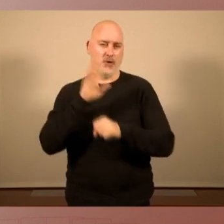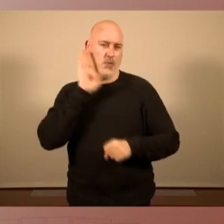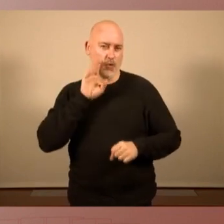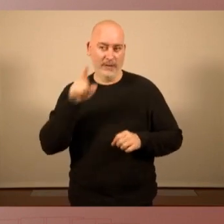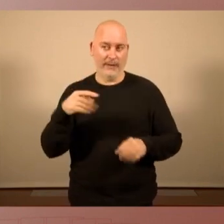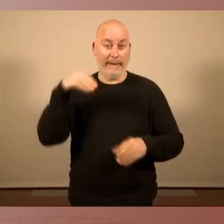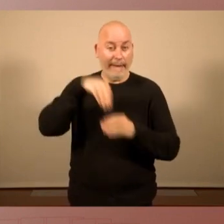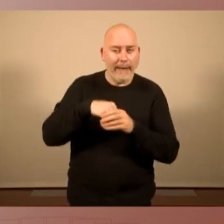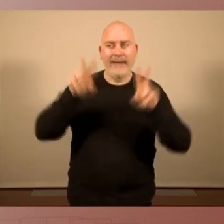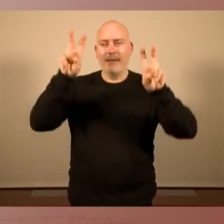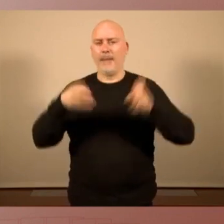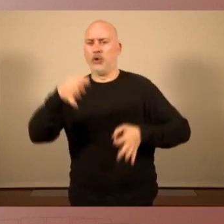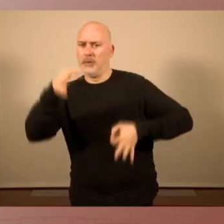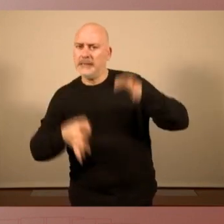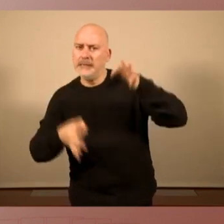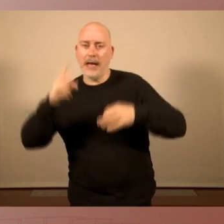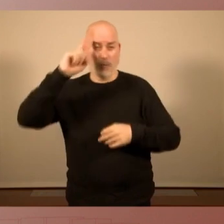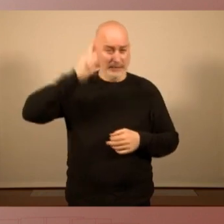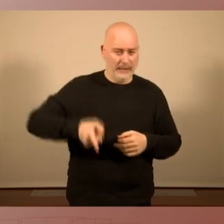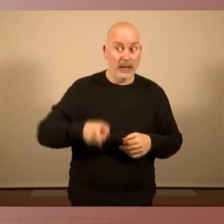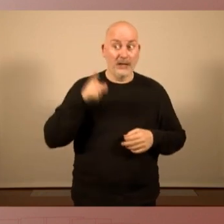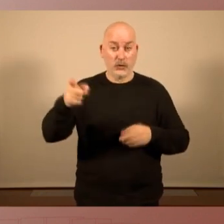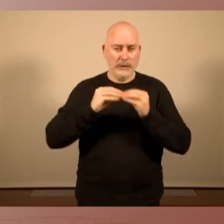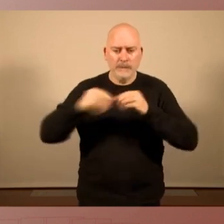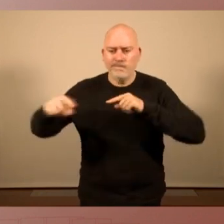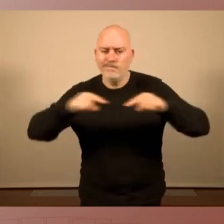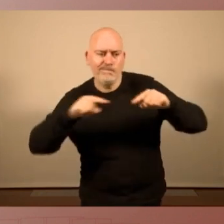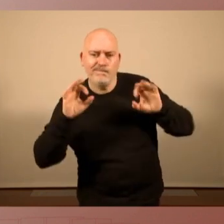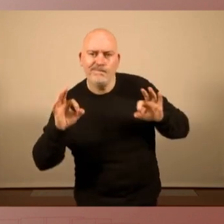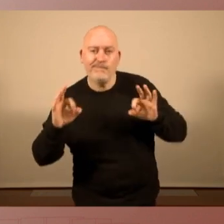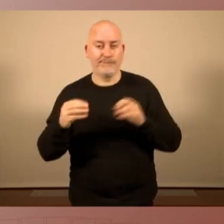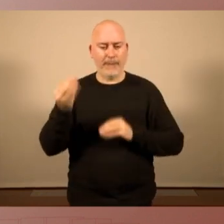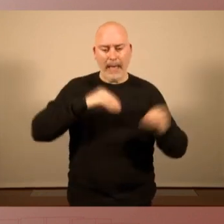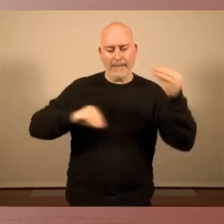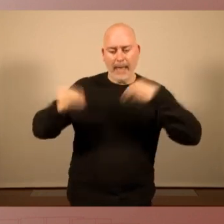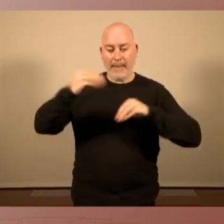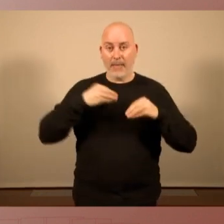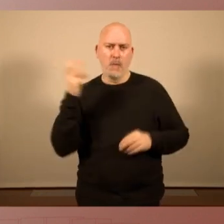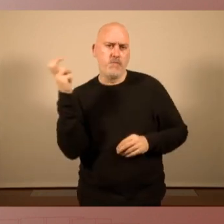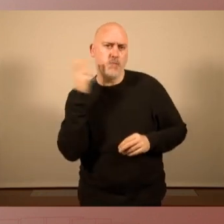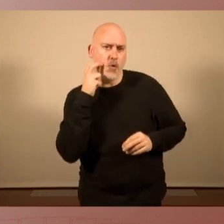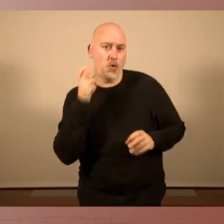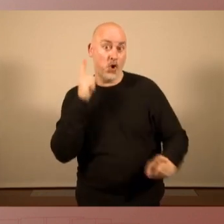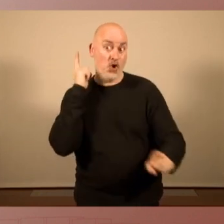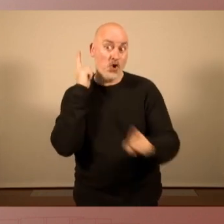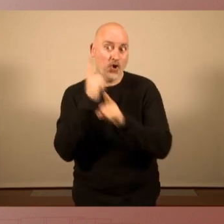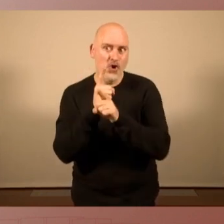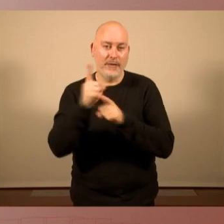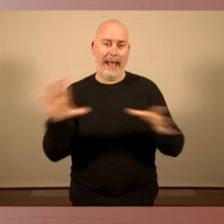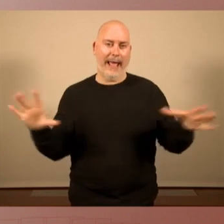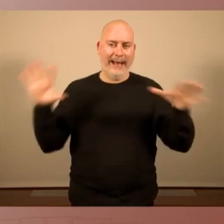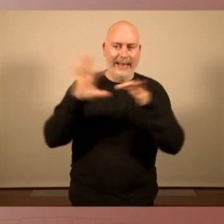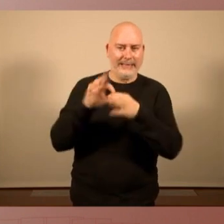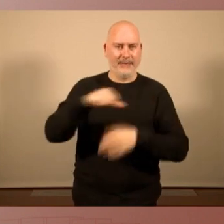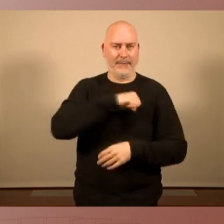judicials i policials, no haurien tingut la necessitat d'orquestrar tot un muntatge de por en contra de les possibles aliances de l'independentisme.